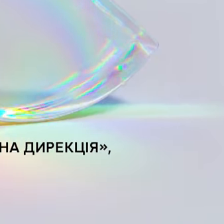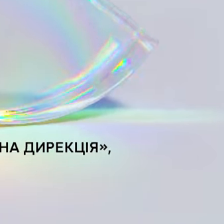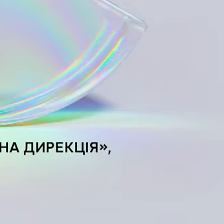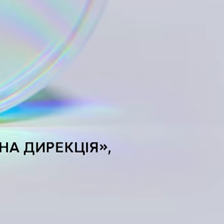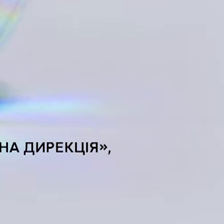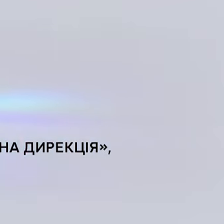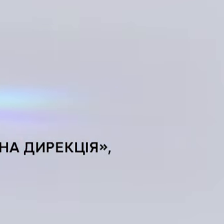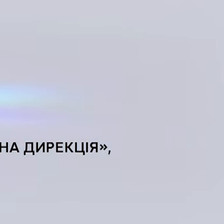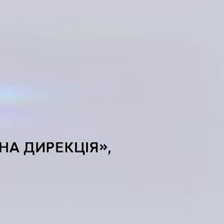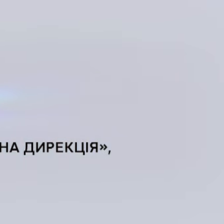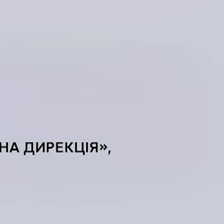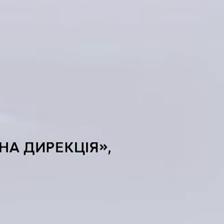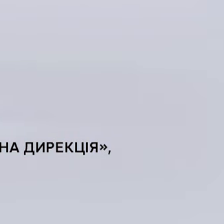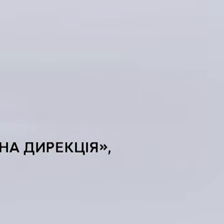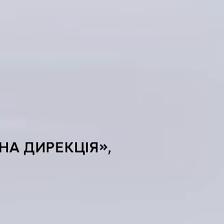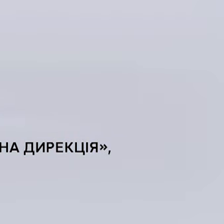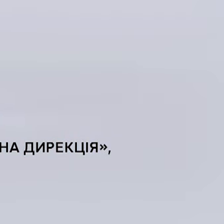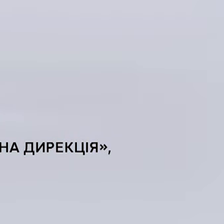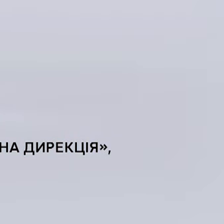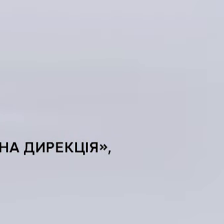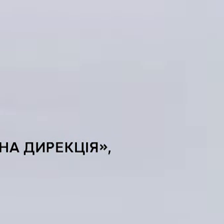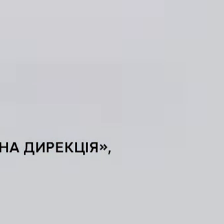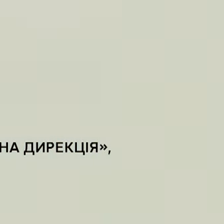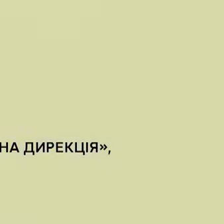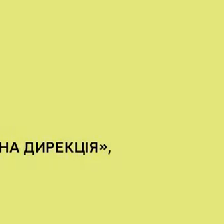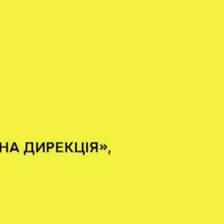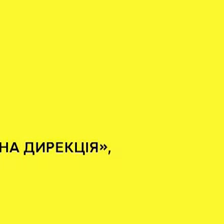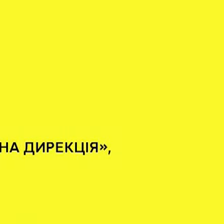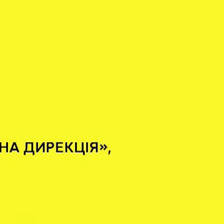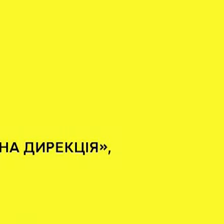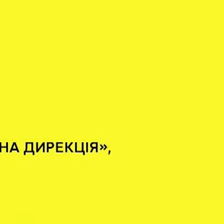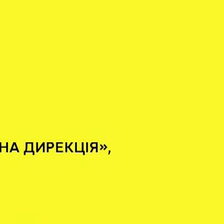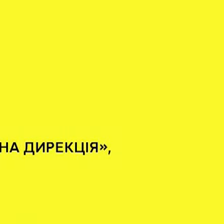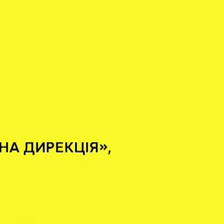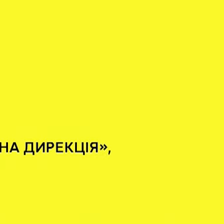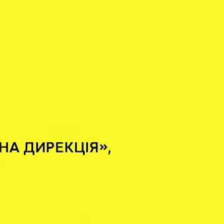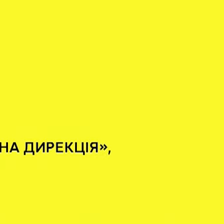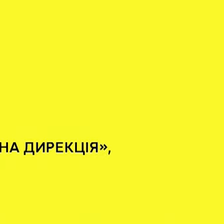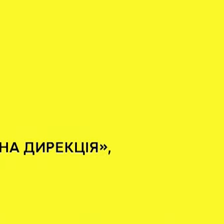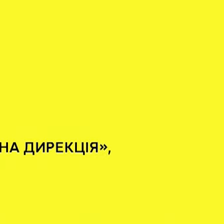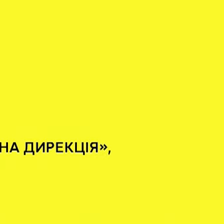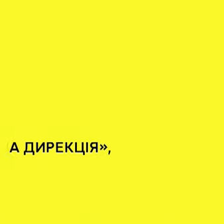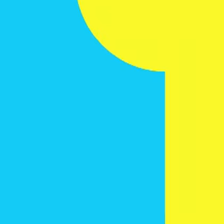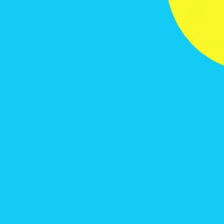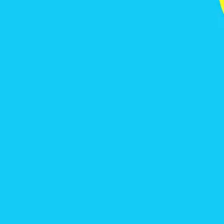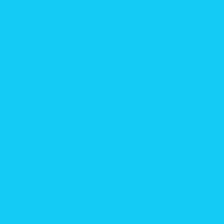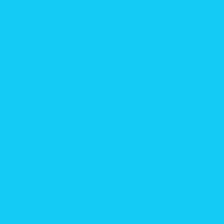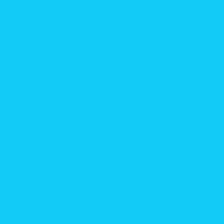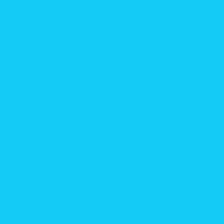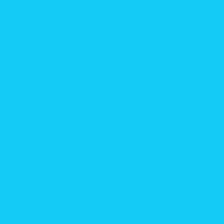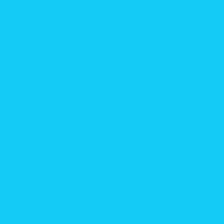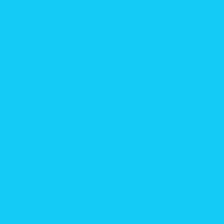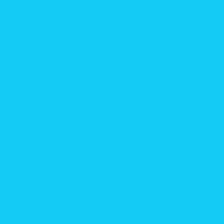Богдан Оксана Суспільні Тернопільщина. Савицька, Суспільні